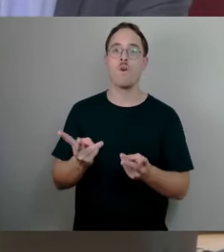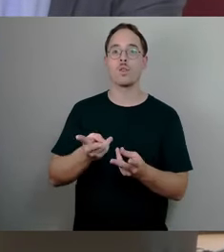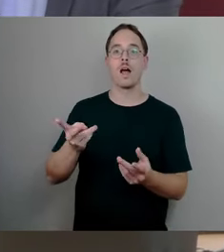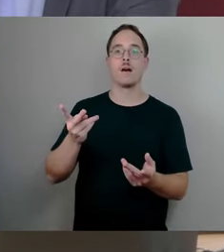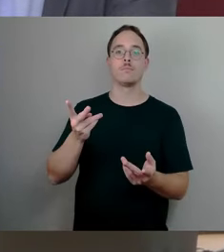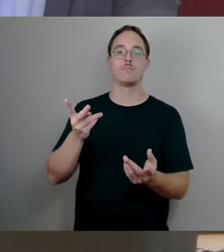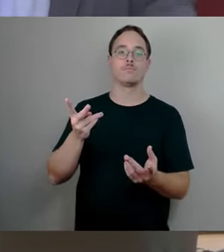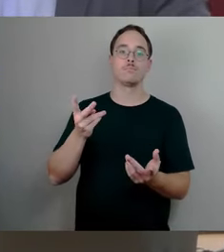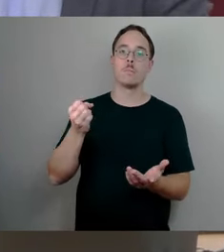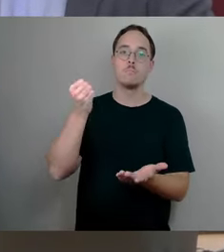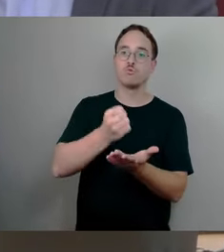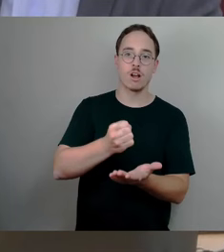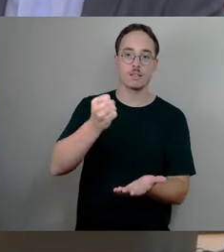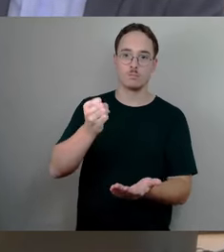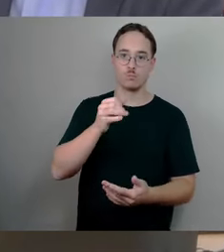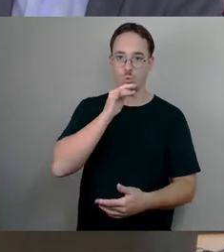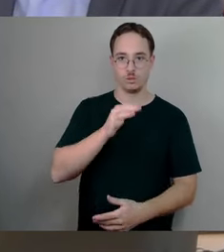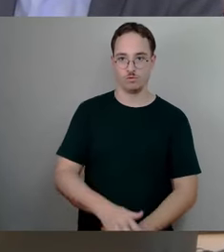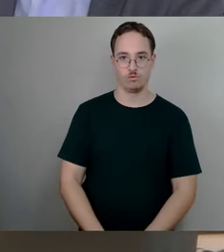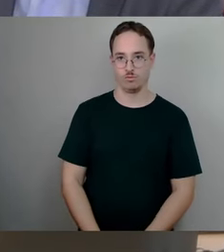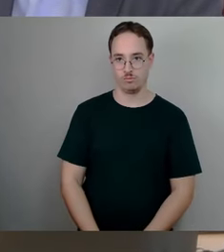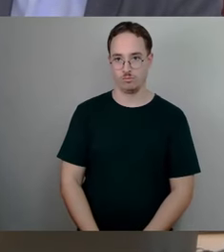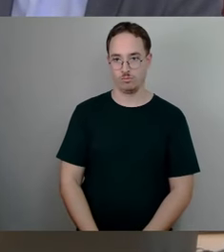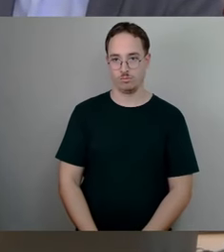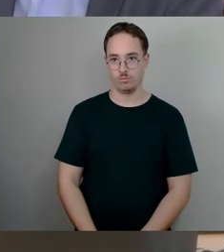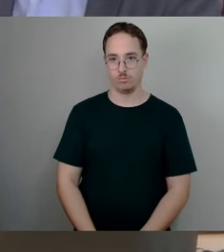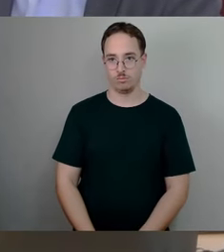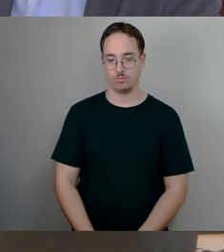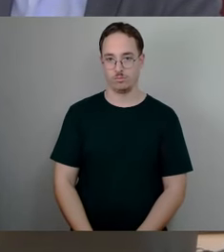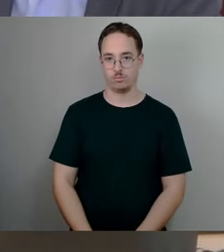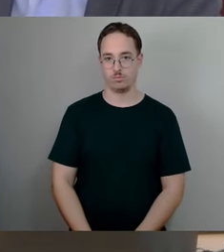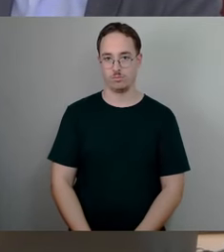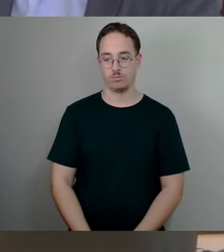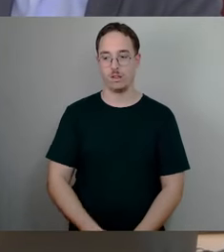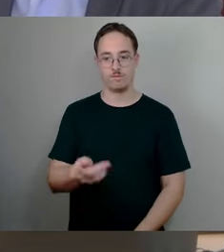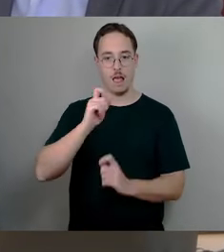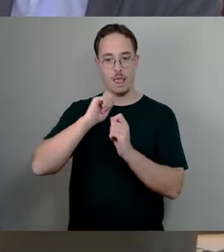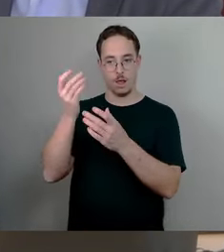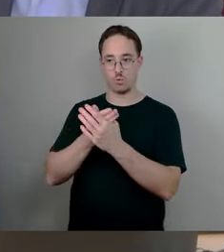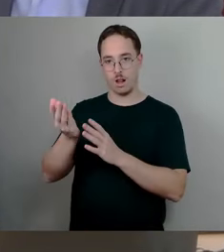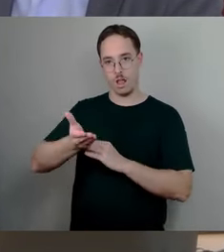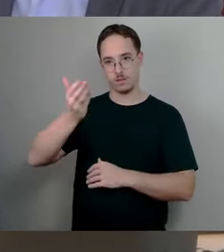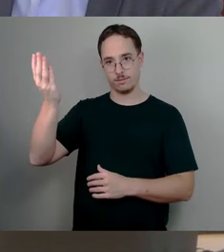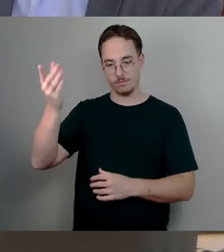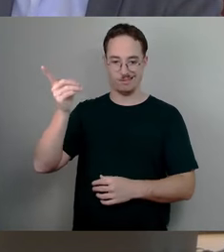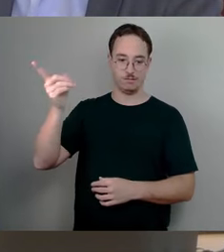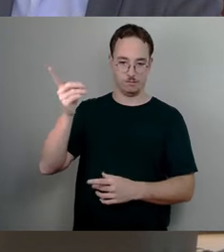es ist auch mit den Antragsunterlagen eine Drittelfinanzierung und auch entsprechende